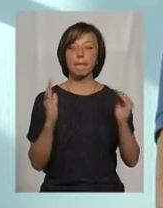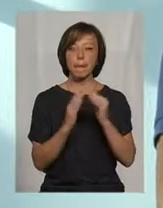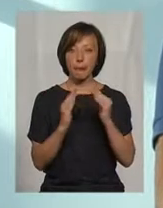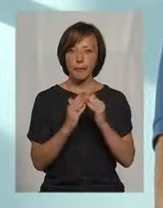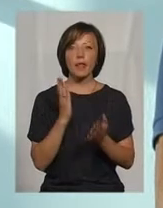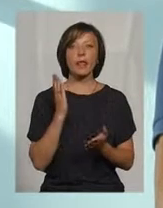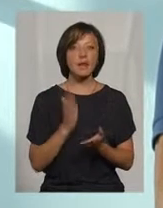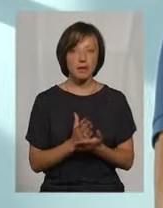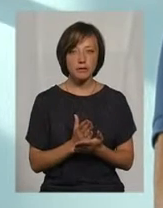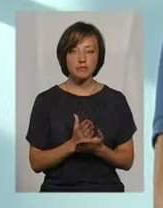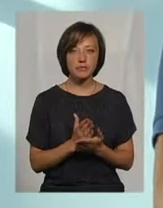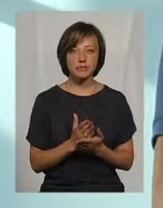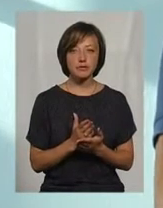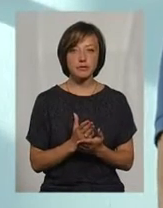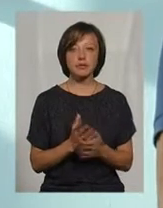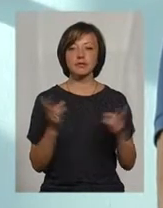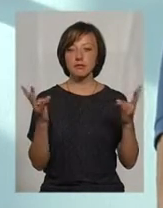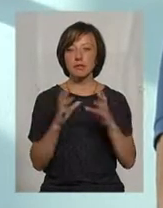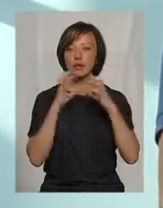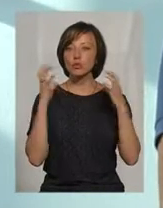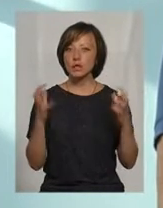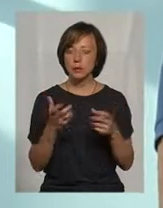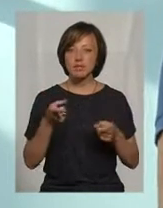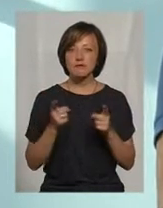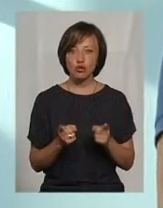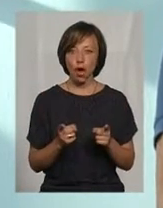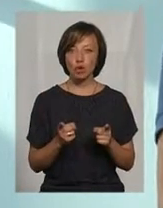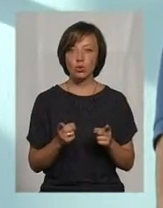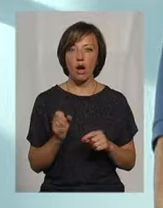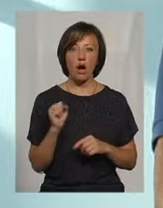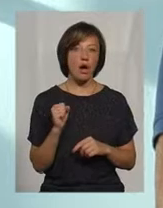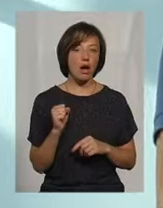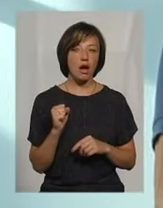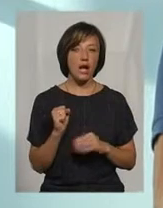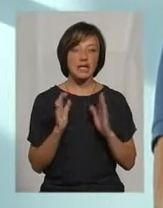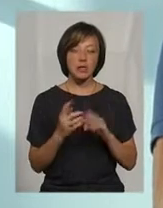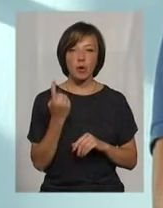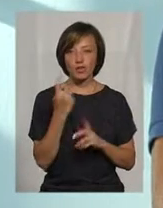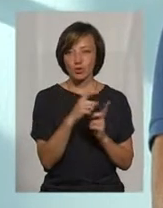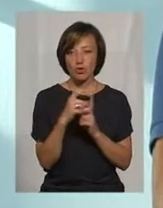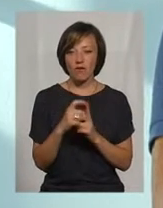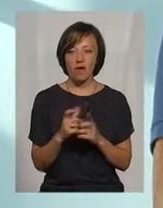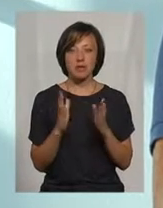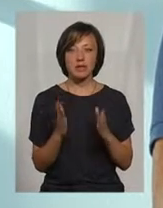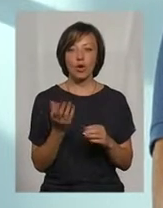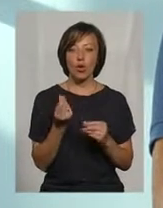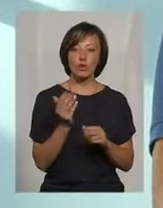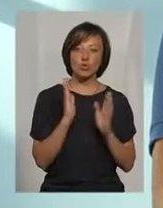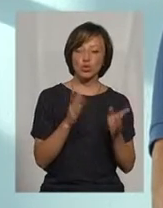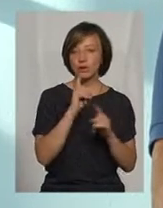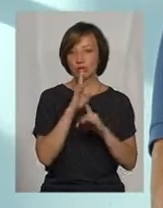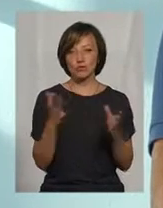існує. Його треба утримувати, звичайно. А тільки одними словами, що надійдуть, не дійдуть.